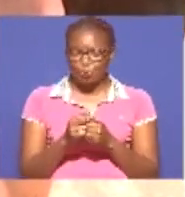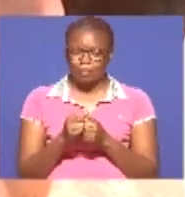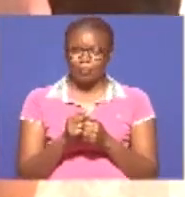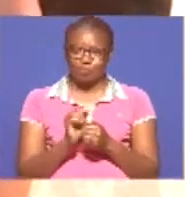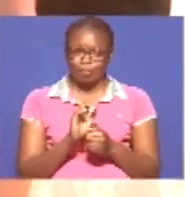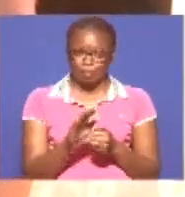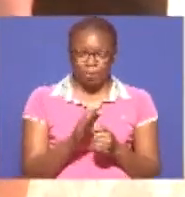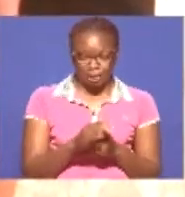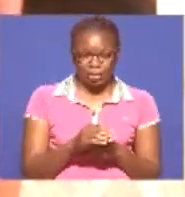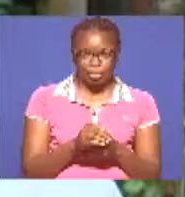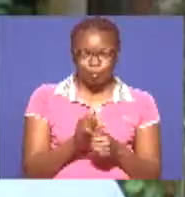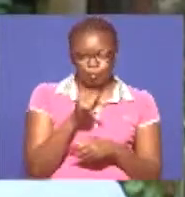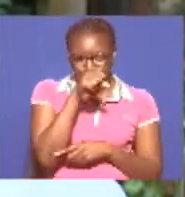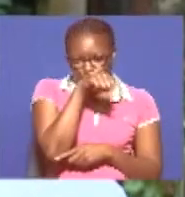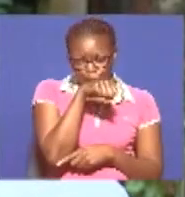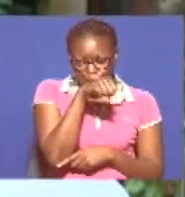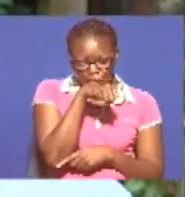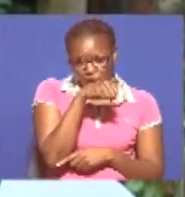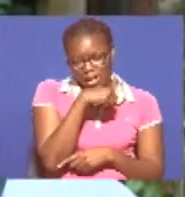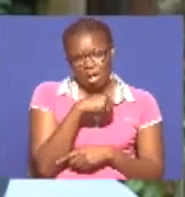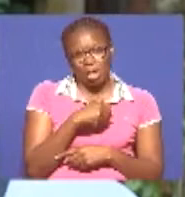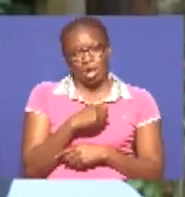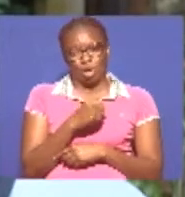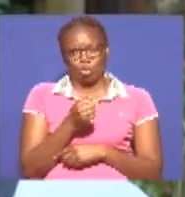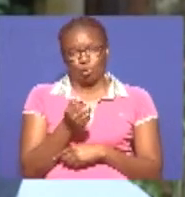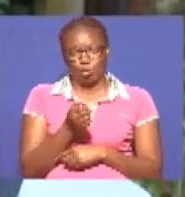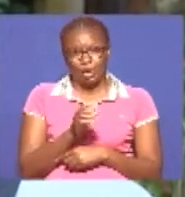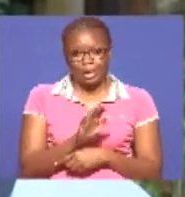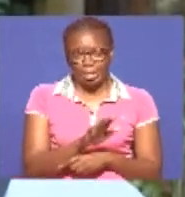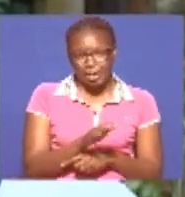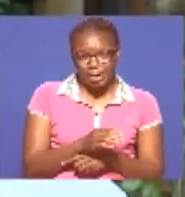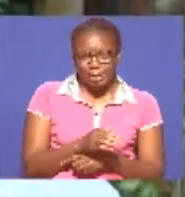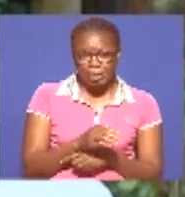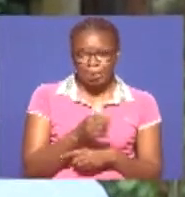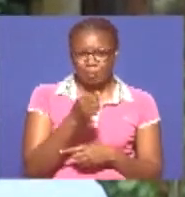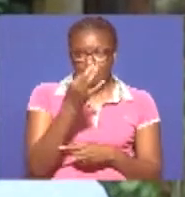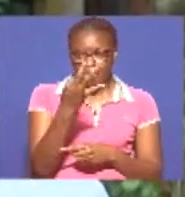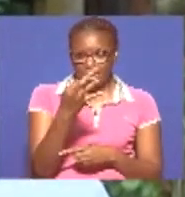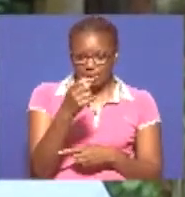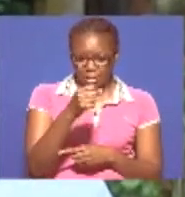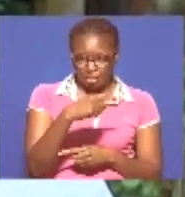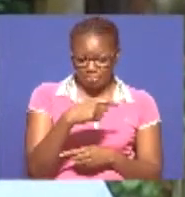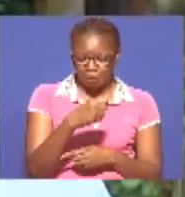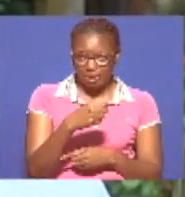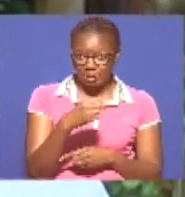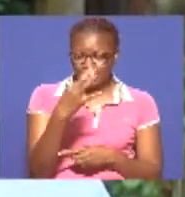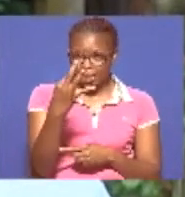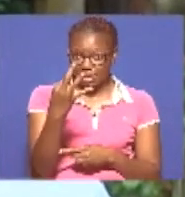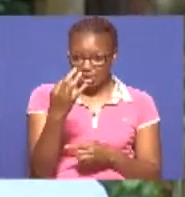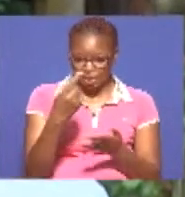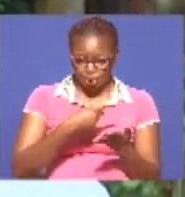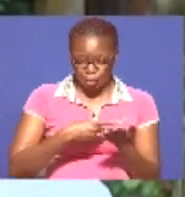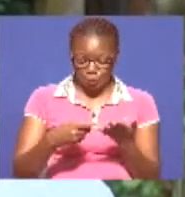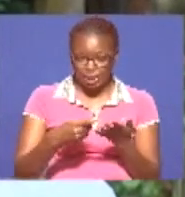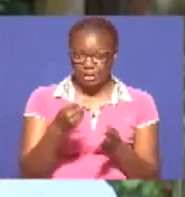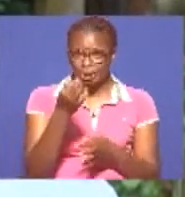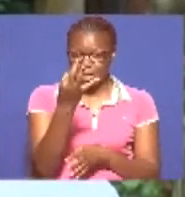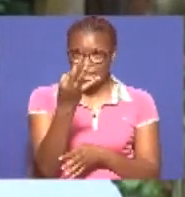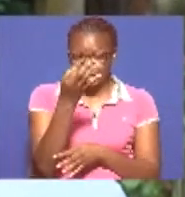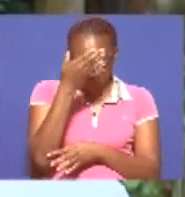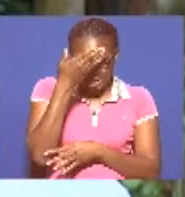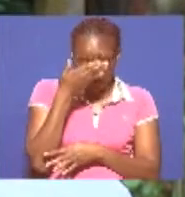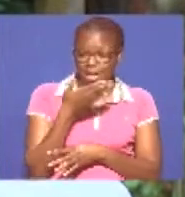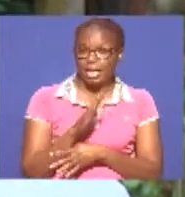ya ngurue Kama naizatumia kimombo Inakua miezi tatu, wiki tatu na siku tatu